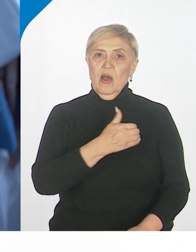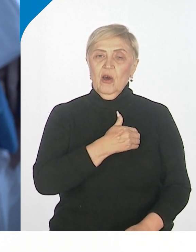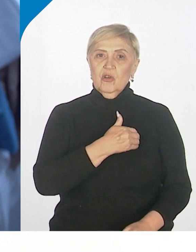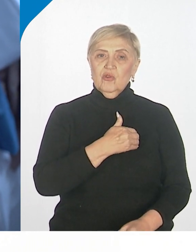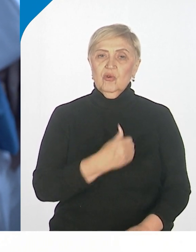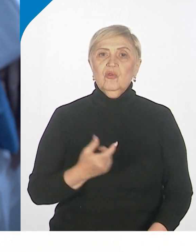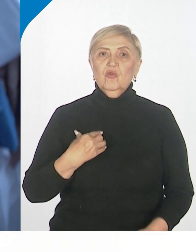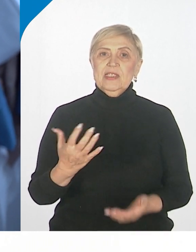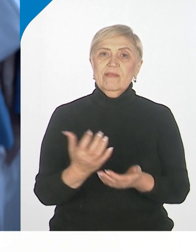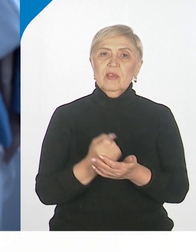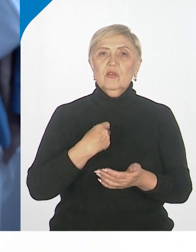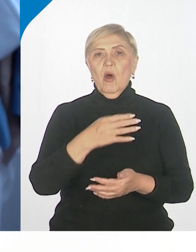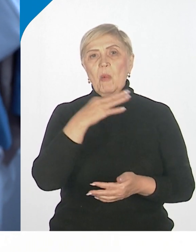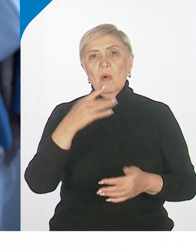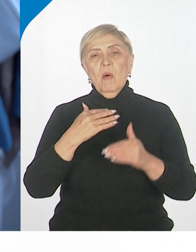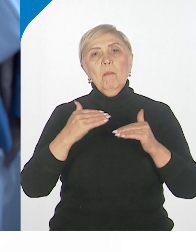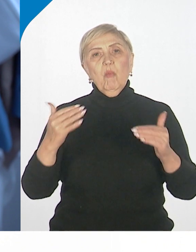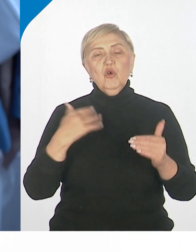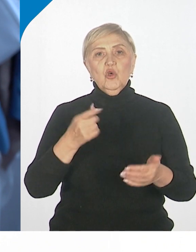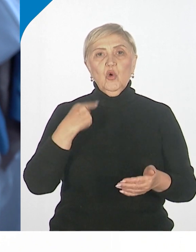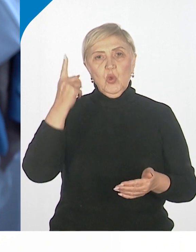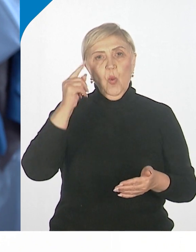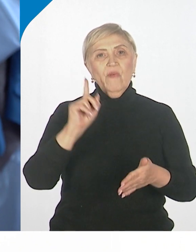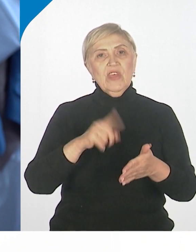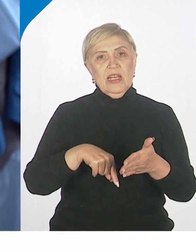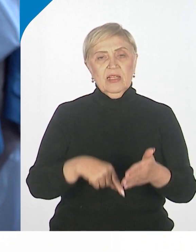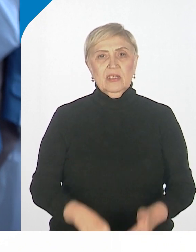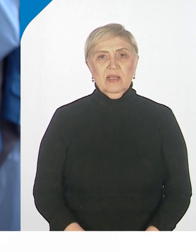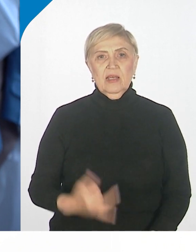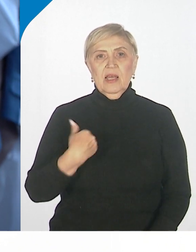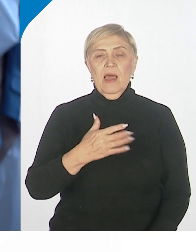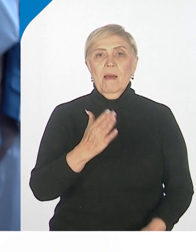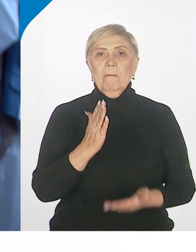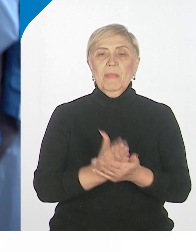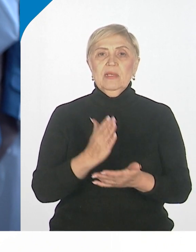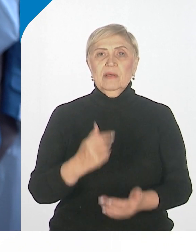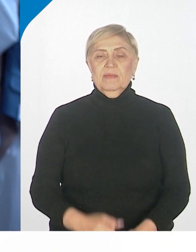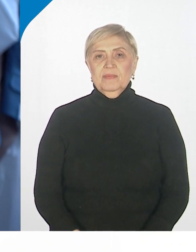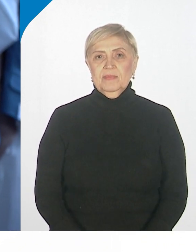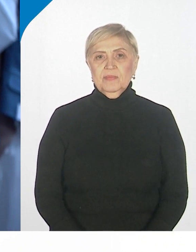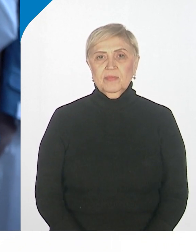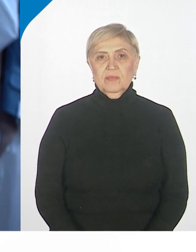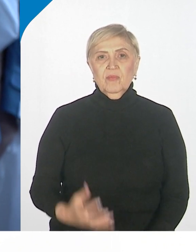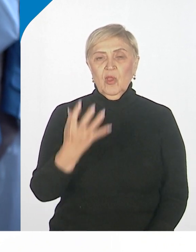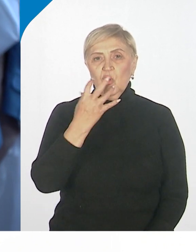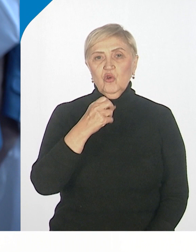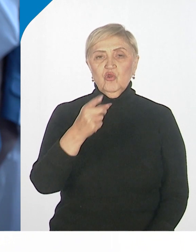еще уверенности и быть как говорится еще